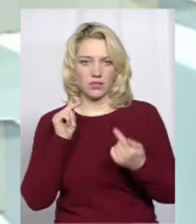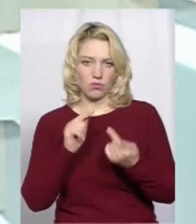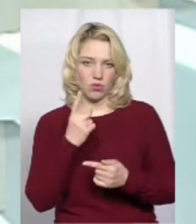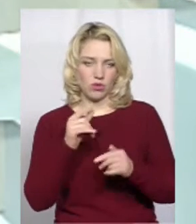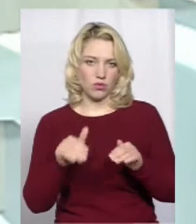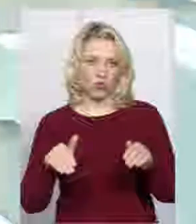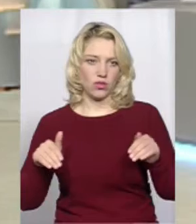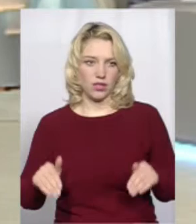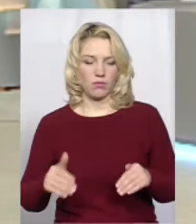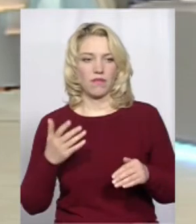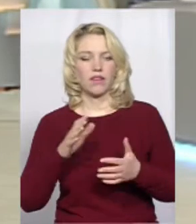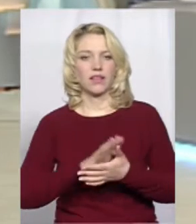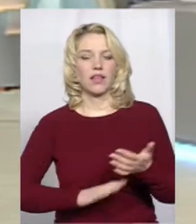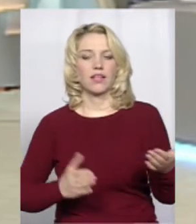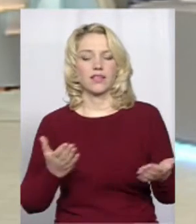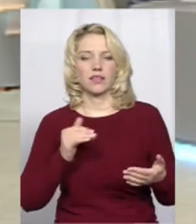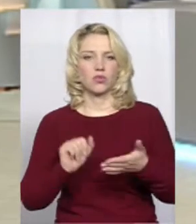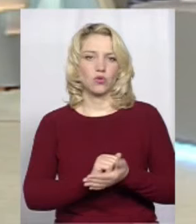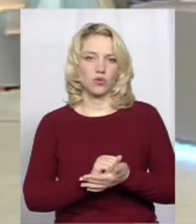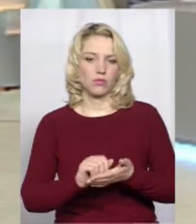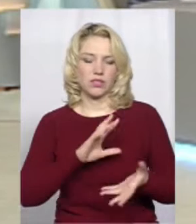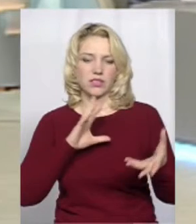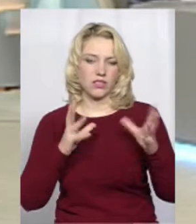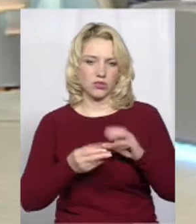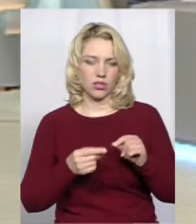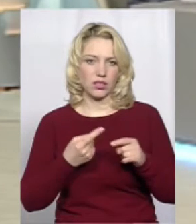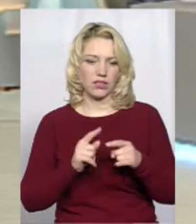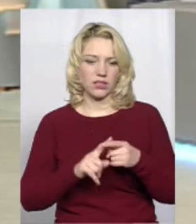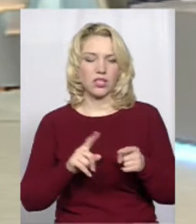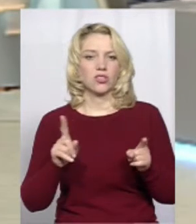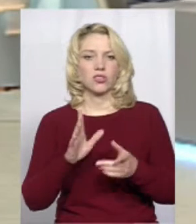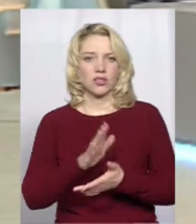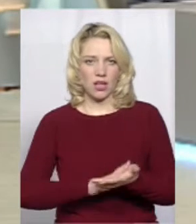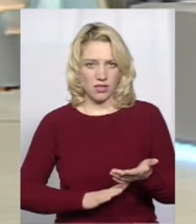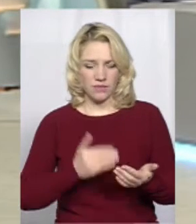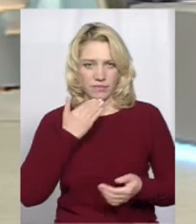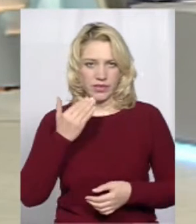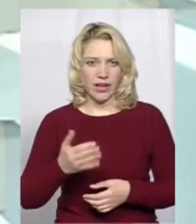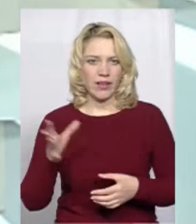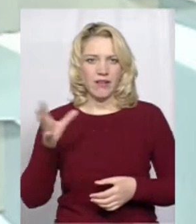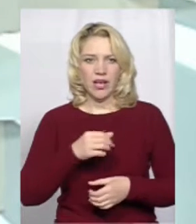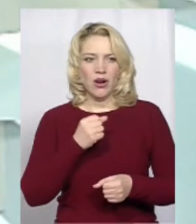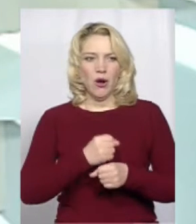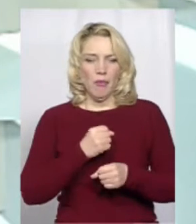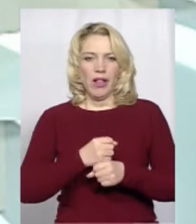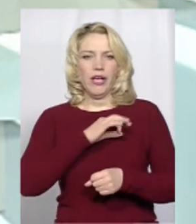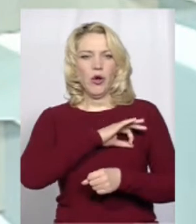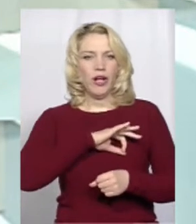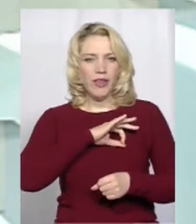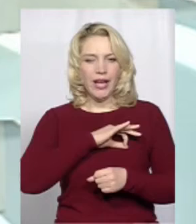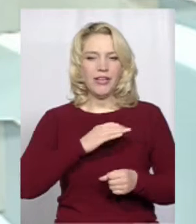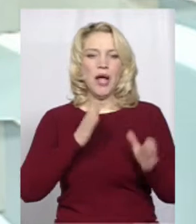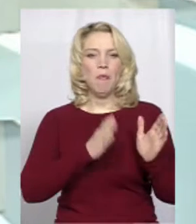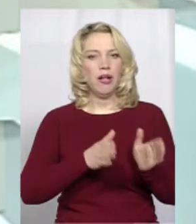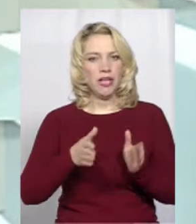один утримався. Що далі? В який документ ці результати виливаються і що далі? Все робили ми юридично в такій